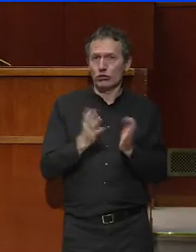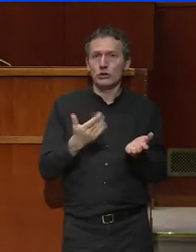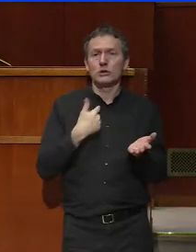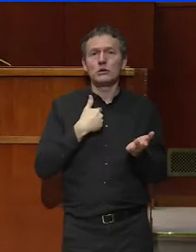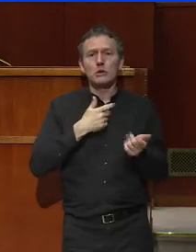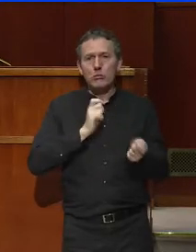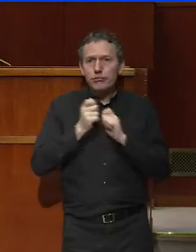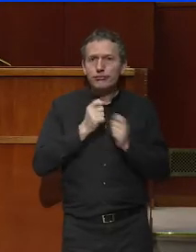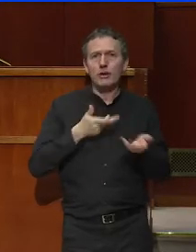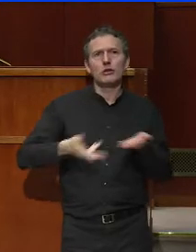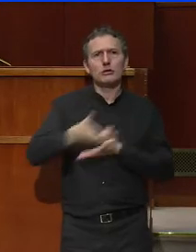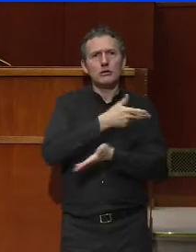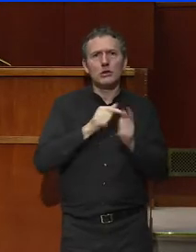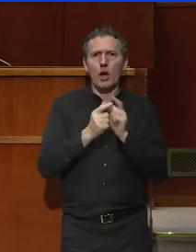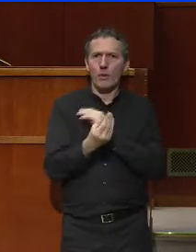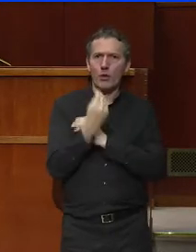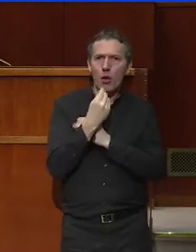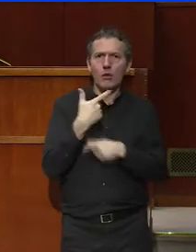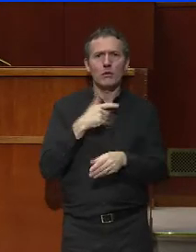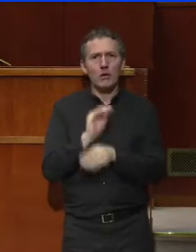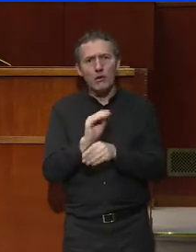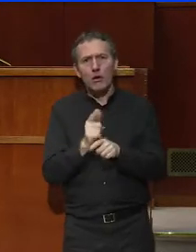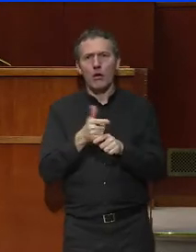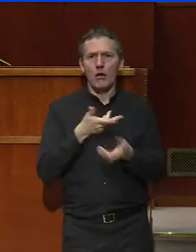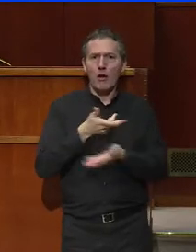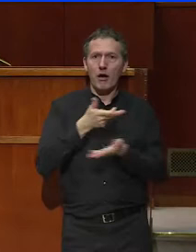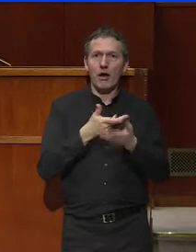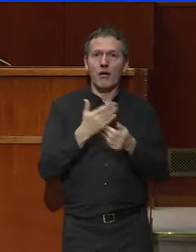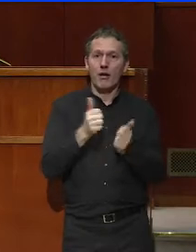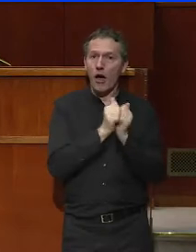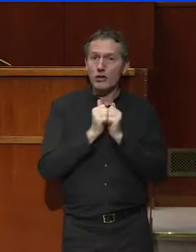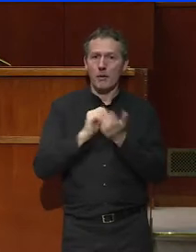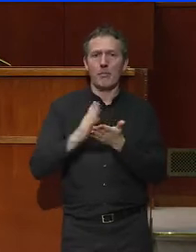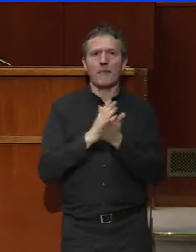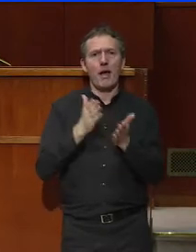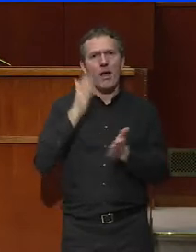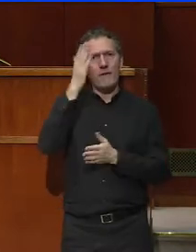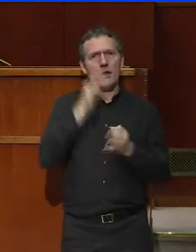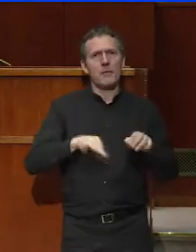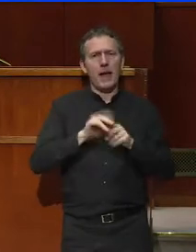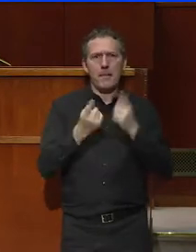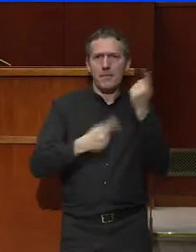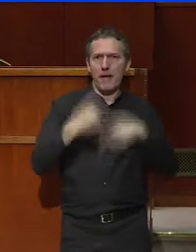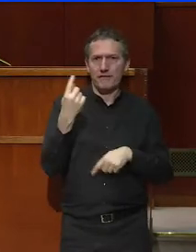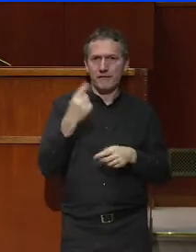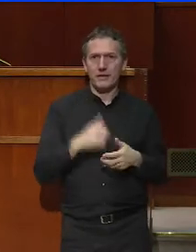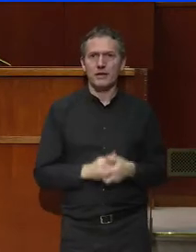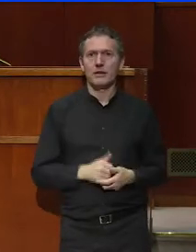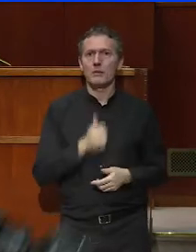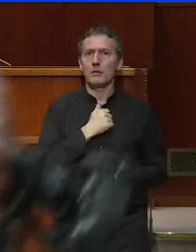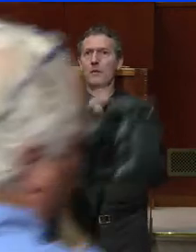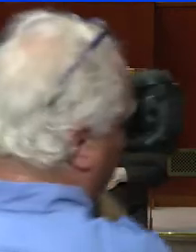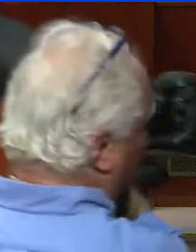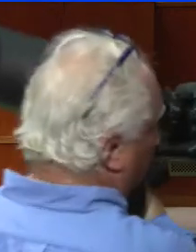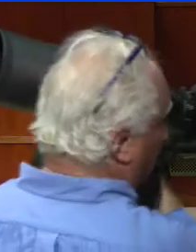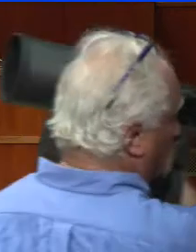Parlons-nous, nourrissons-nous, préparons ensemble les grandes transformations dont notre pays a besoin. Je me réjouis à cet